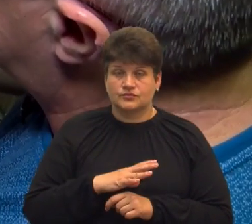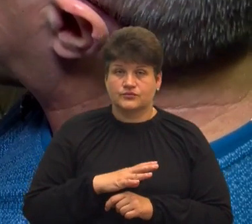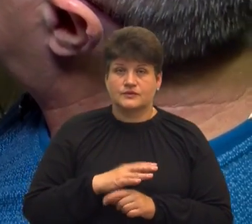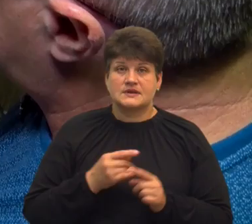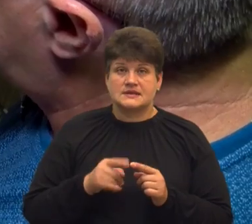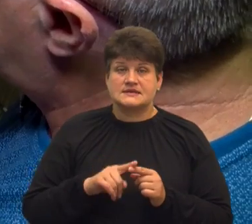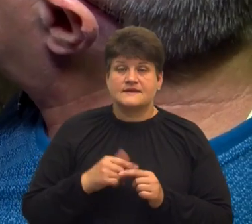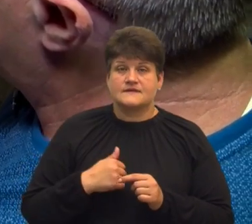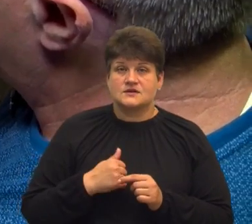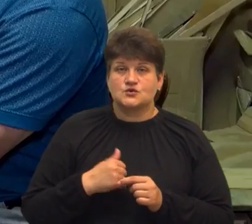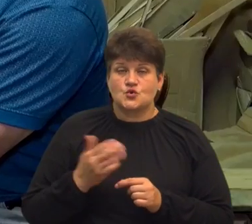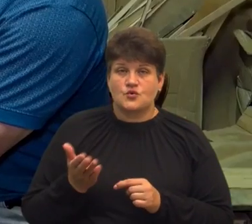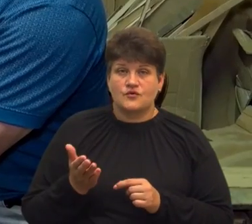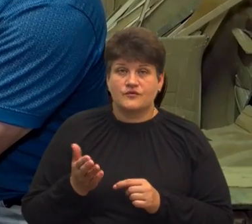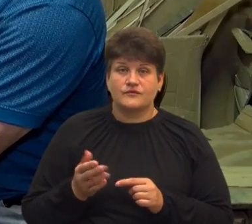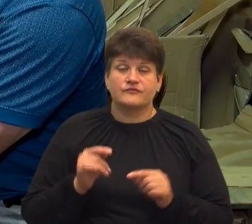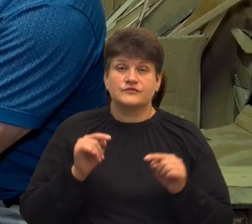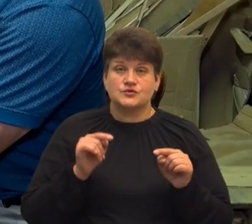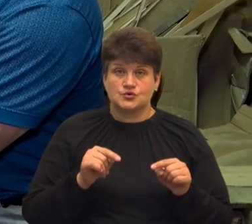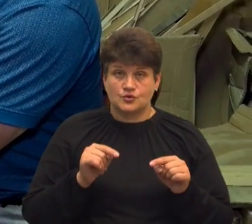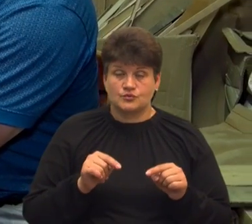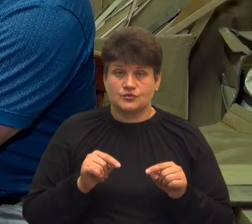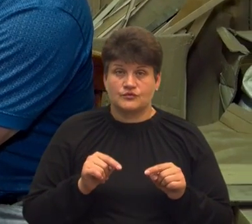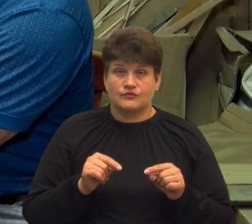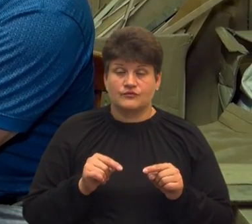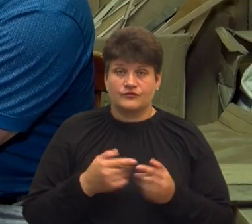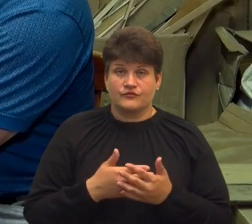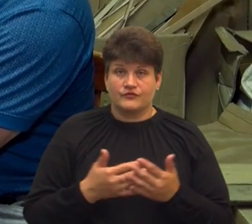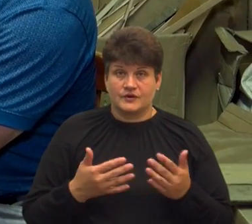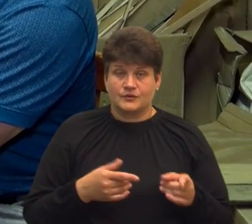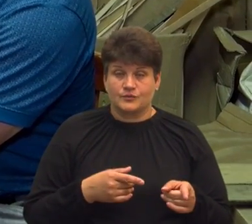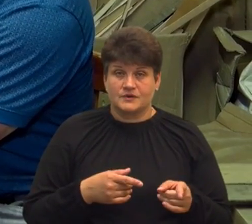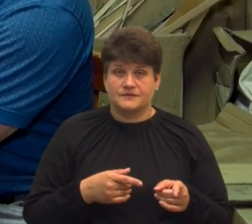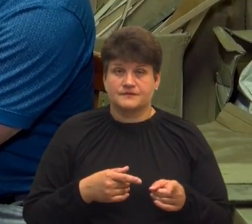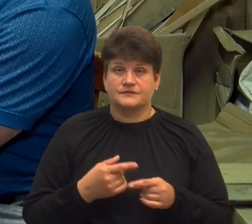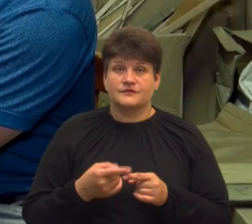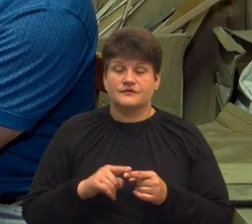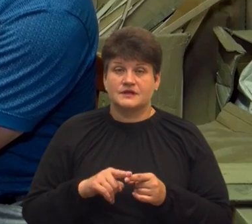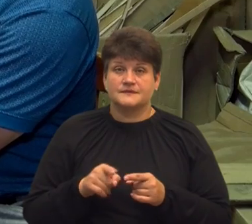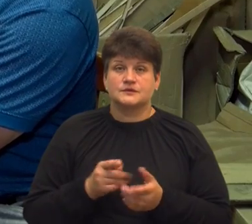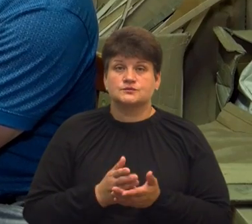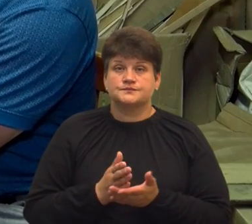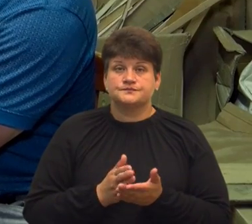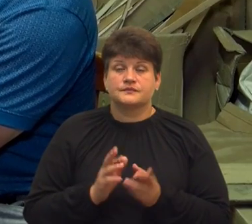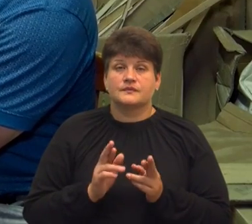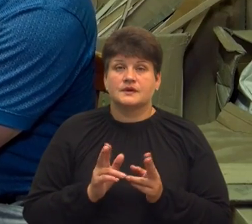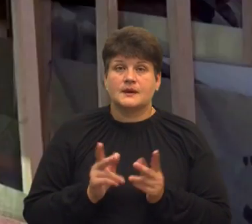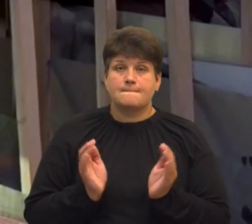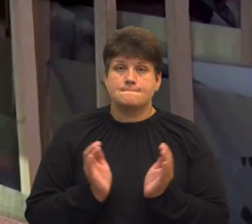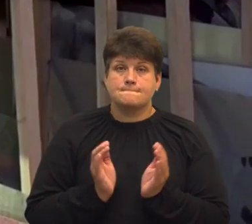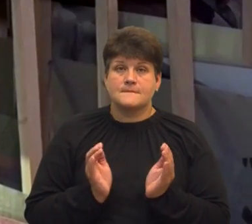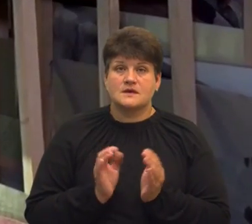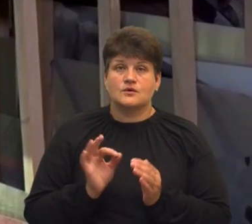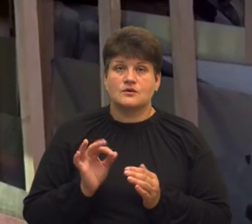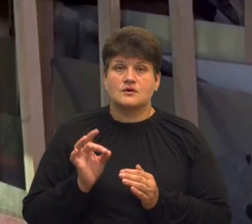автомобіль. Але в даному виробі він слугує як такий міні-органайзер.